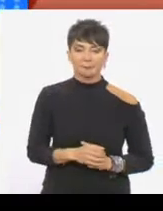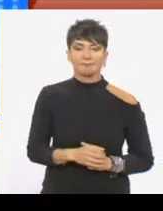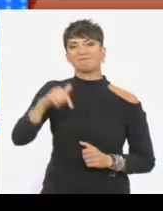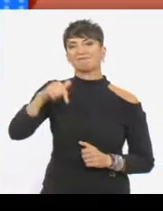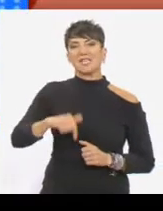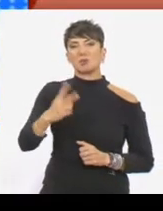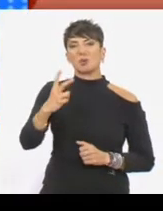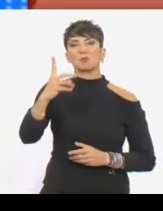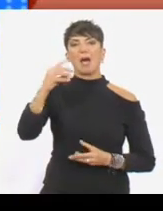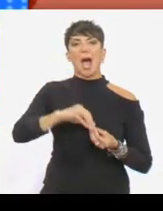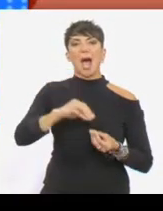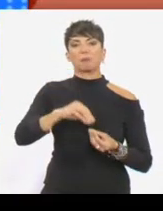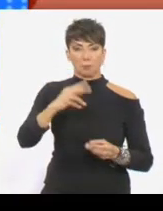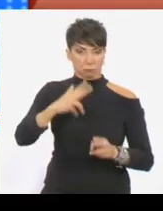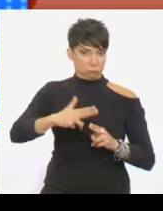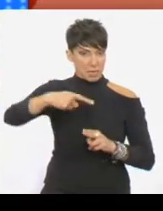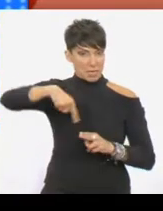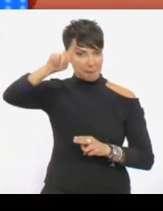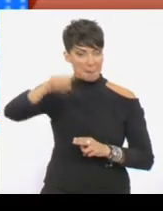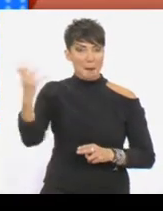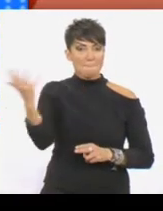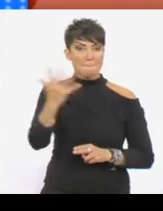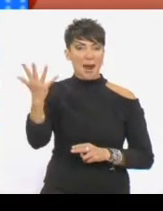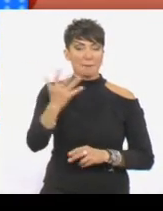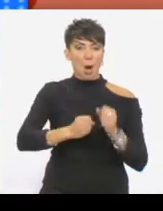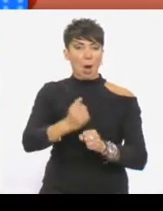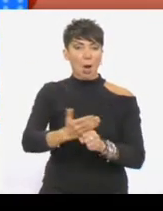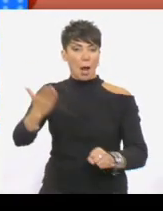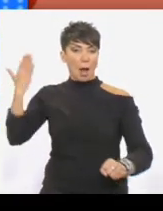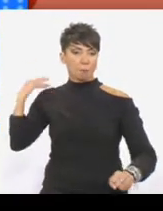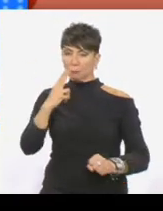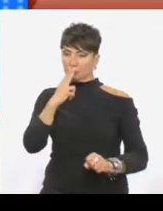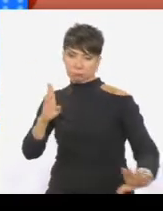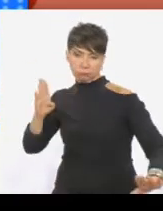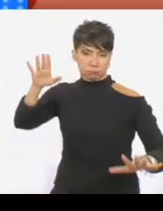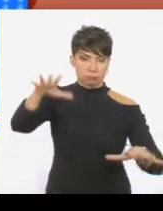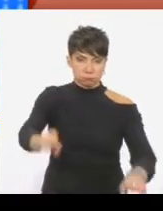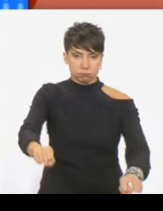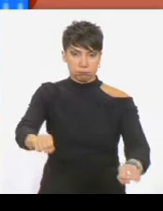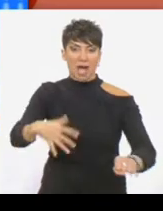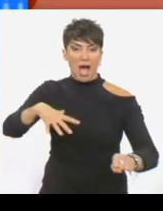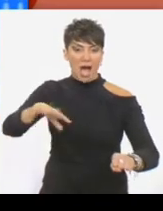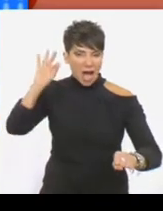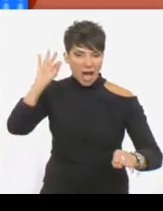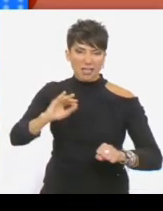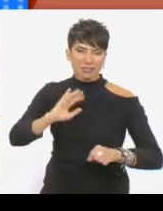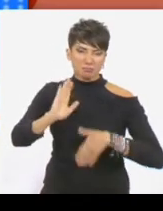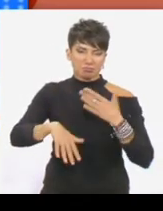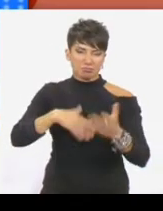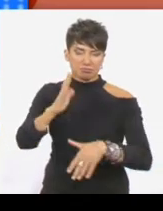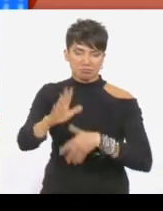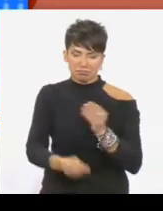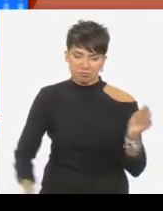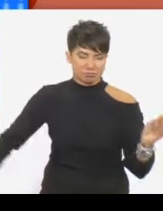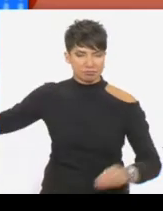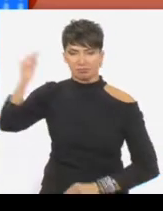55 χρόνια συμπληρώνονται σήμερα από το πραξικόπημα των συνταγματαρχών. Ήταν η απαρχή μιας εθνικής τραγωδίας, η οποία